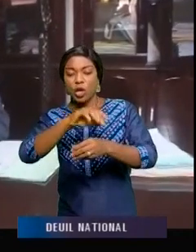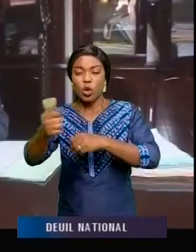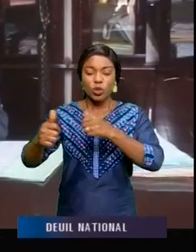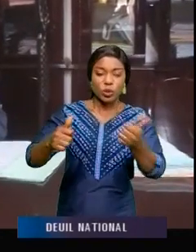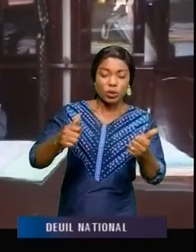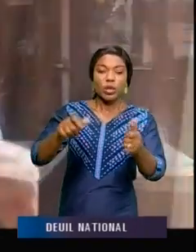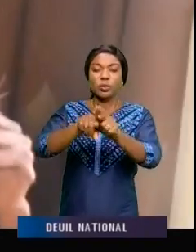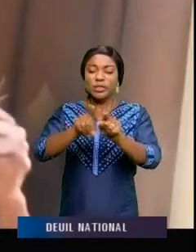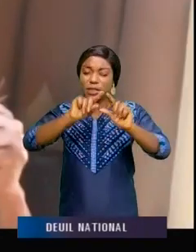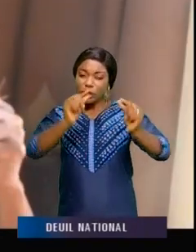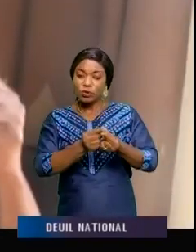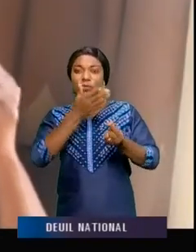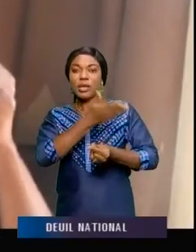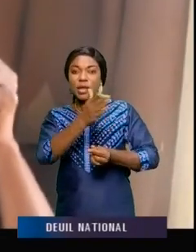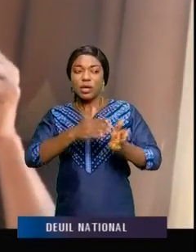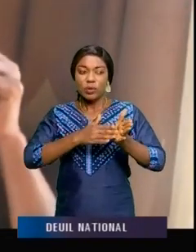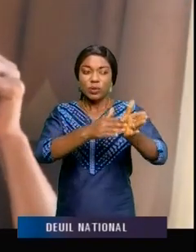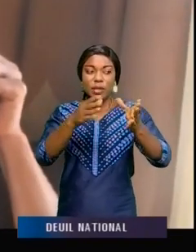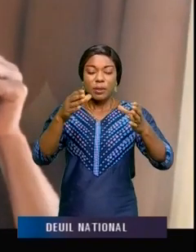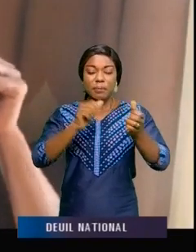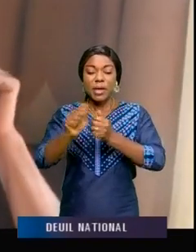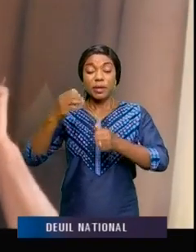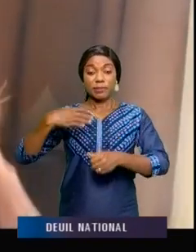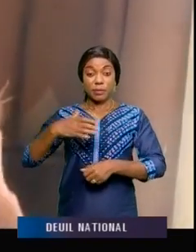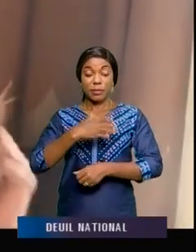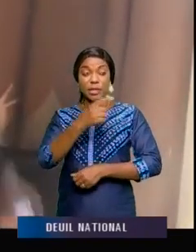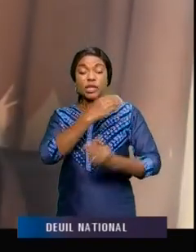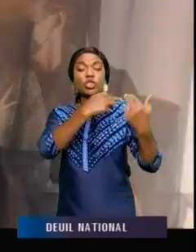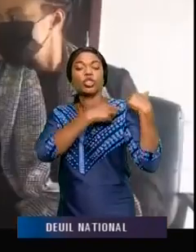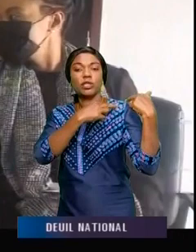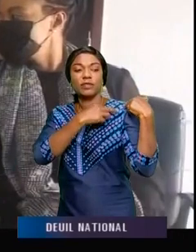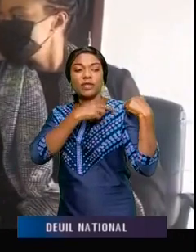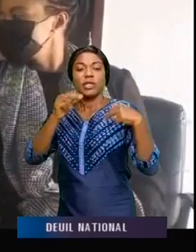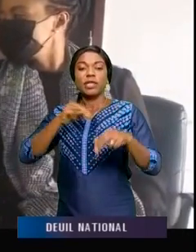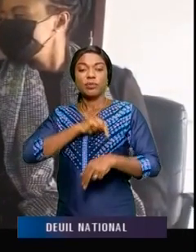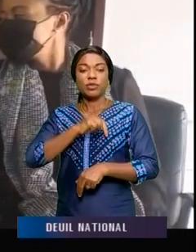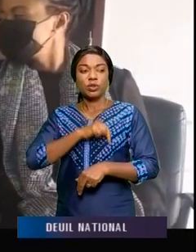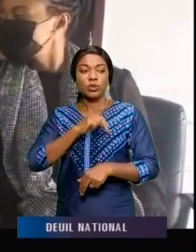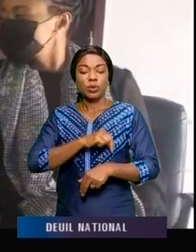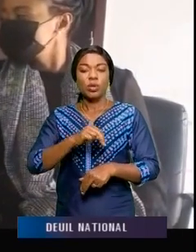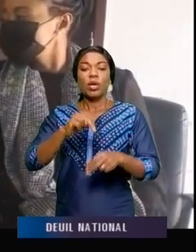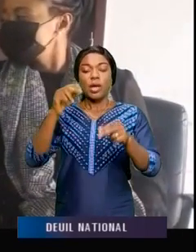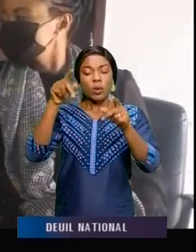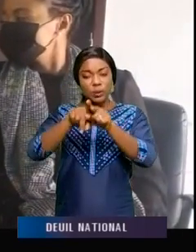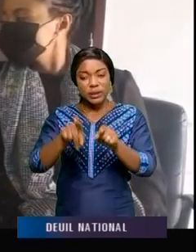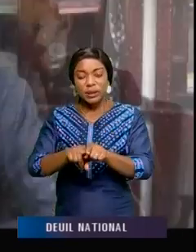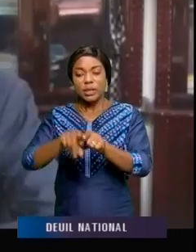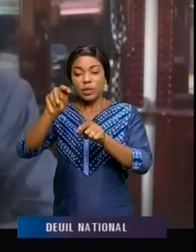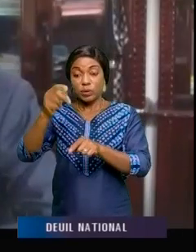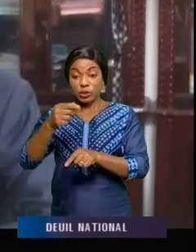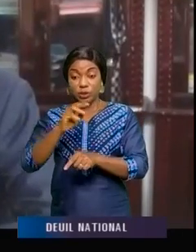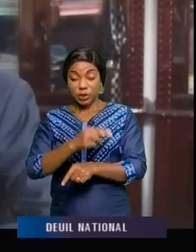La délégation a été conduite par madame Nicole Mutulo, la chef de mission de Women of Africa International en République